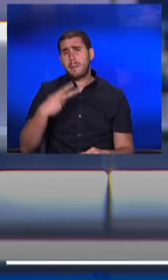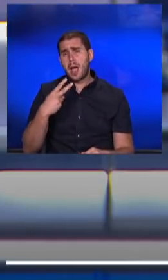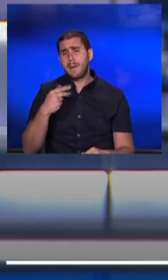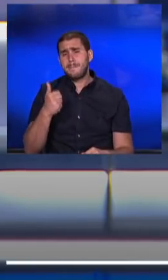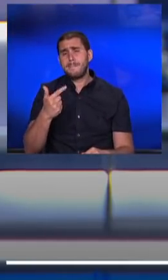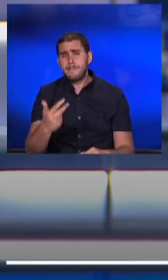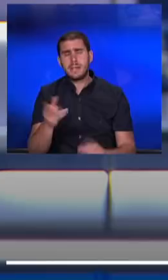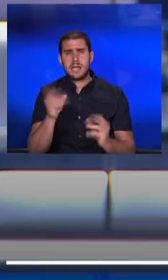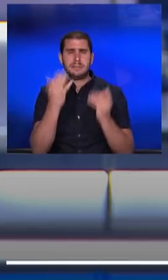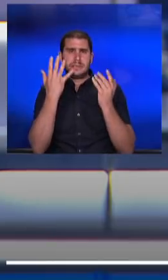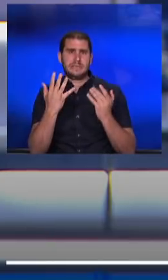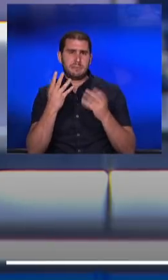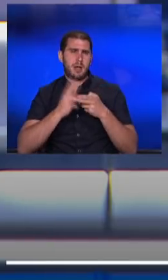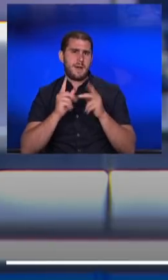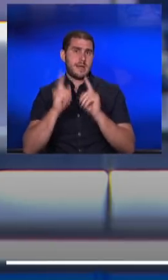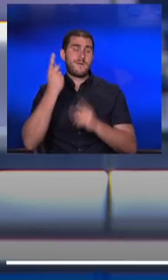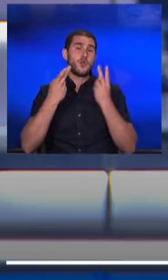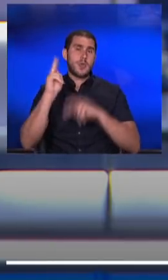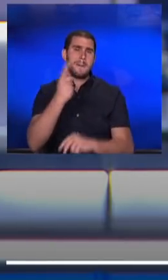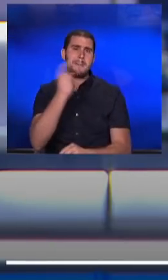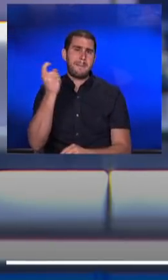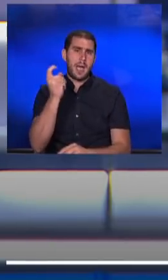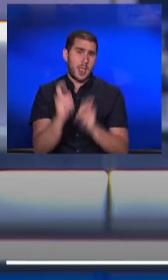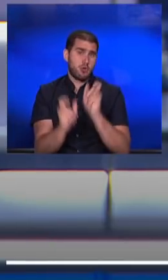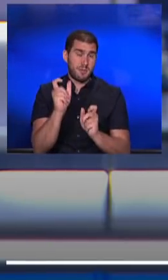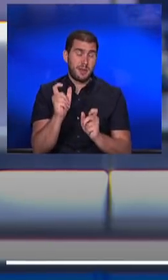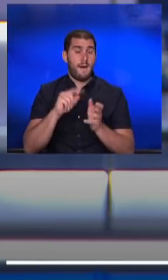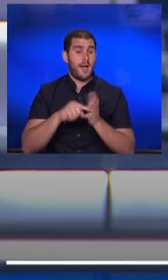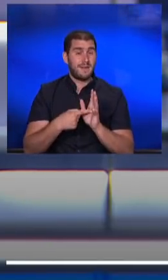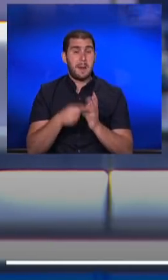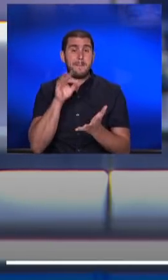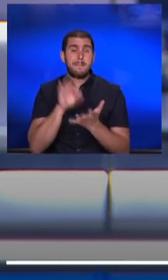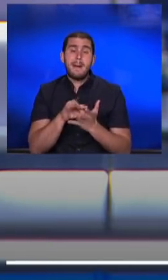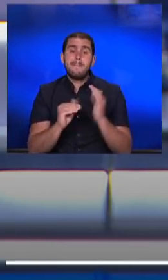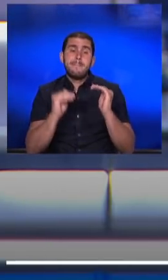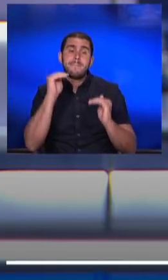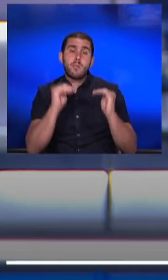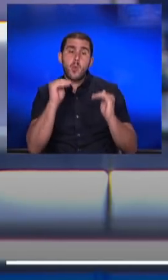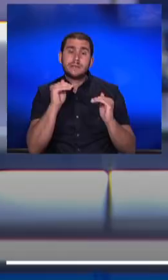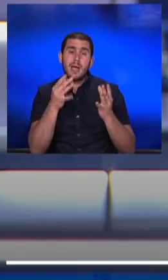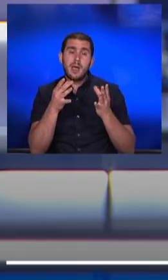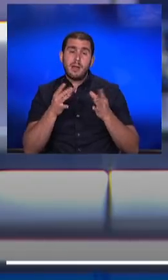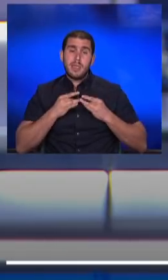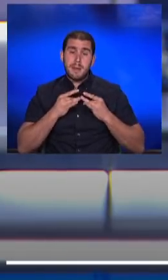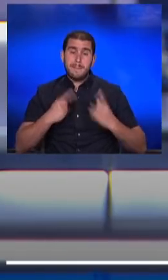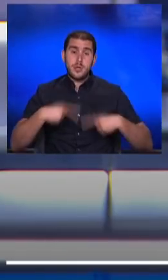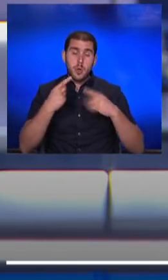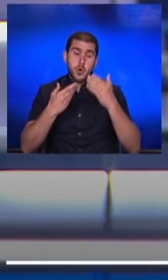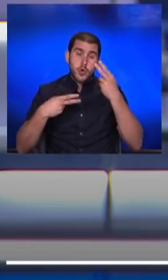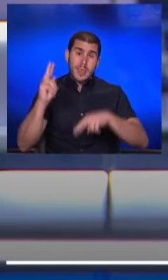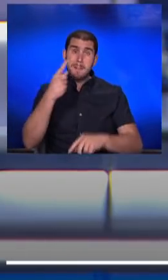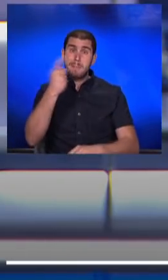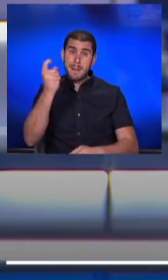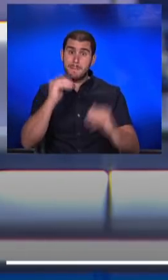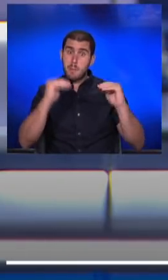עם מספר מאומתים גבוה מ-100 אנשים. והכוונה היא שרק כשממוצע הנדבקים מדי יום יעבור את המאה רק